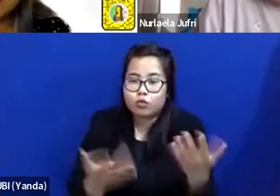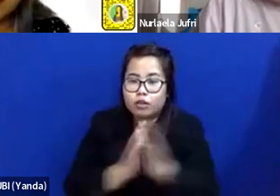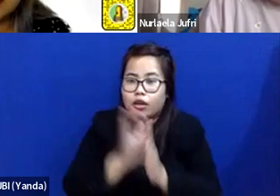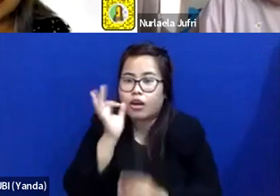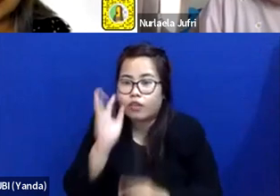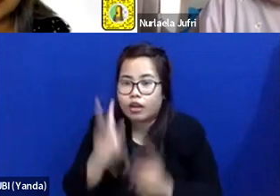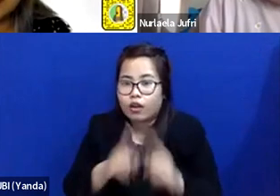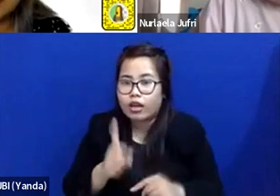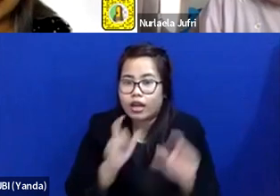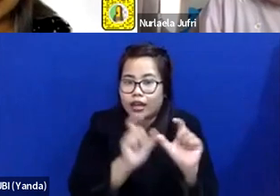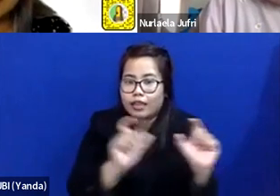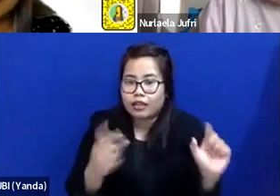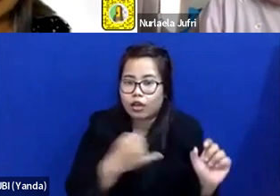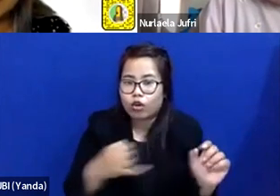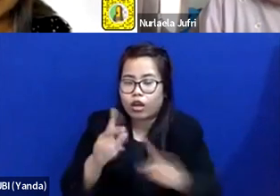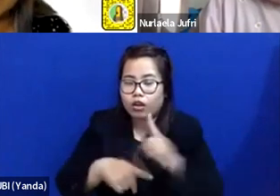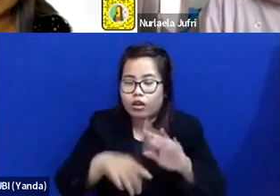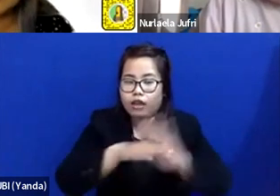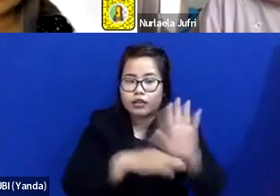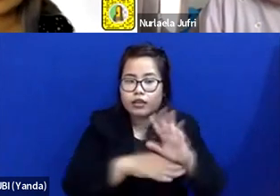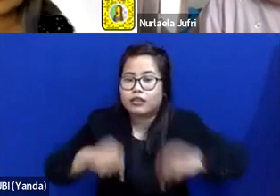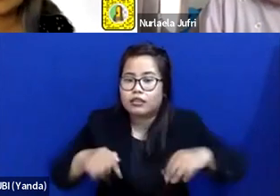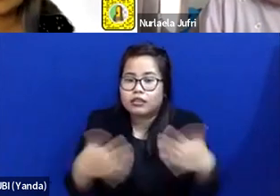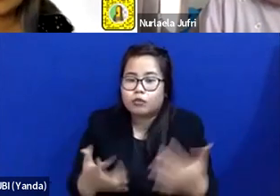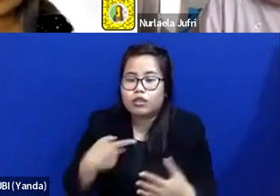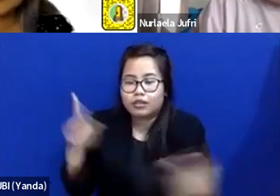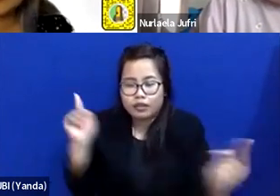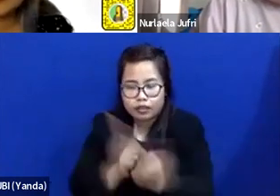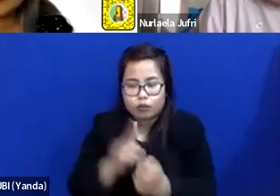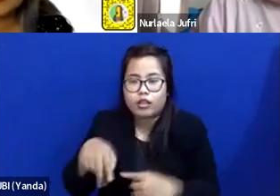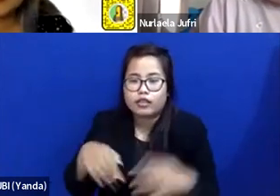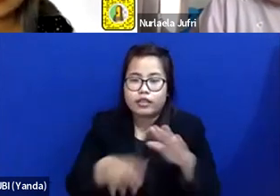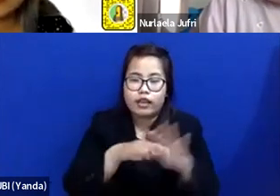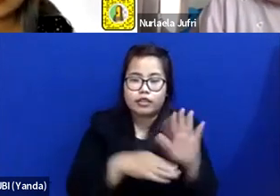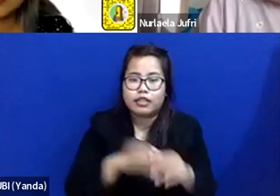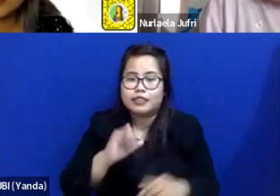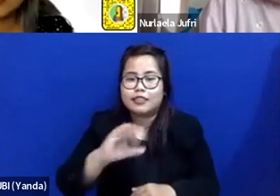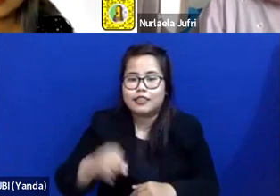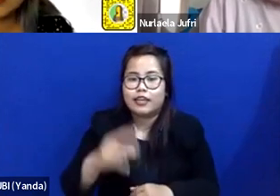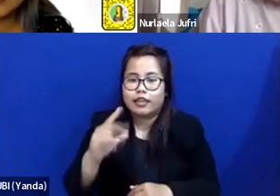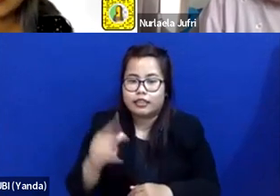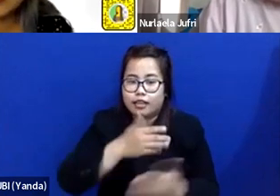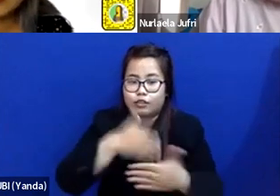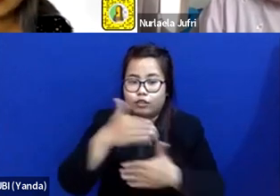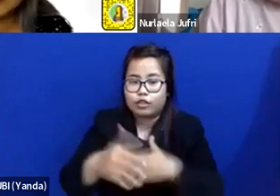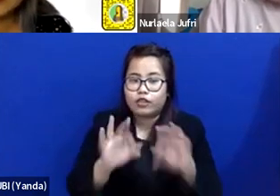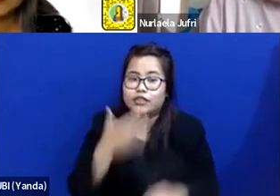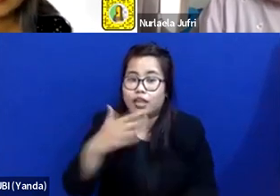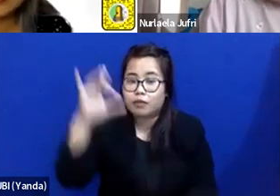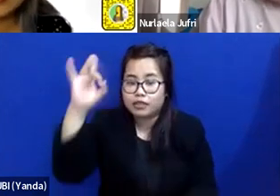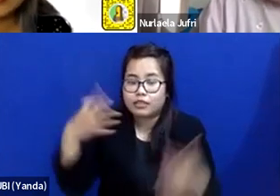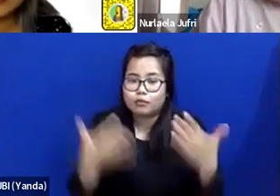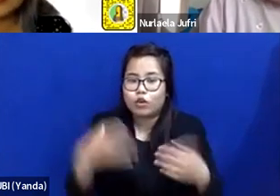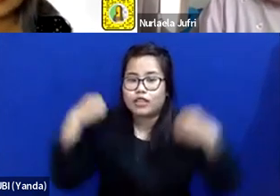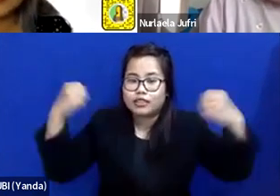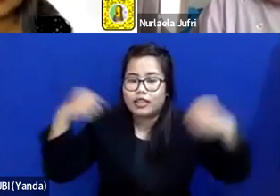kurang berkenan selama acara ini semoga kita bisa berjumpa lagi di acara webinar IJJR selanjutnya selamat siang semoga sehat